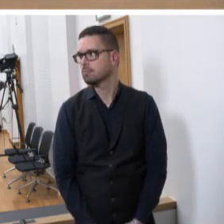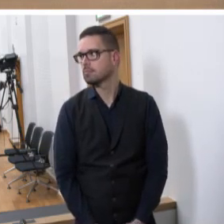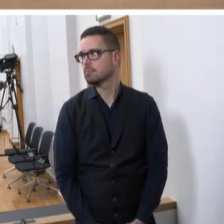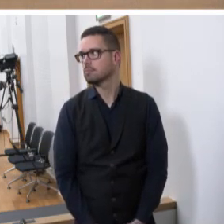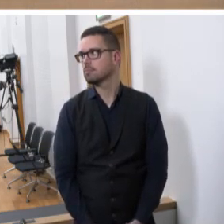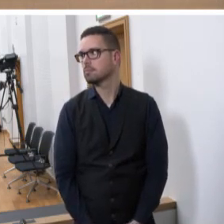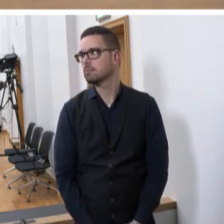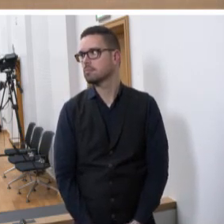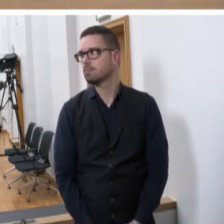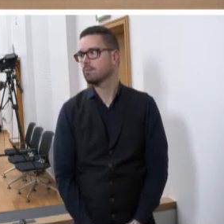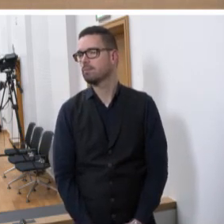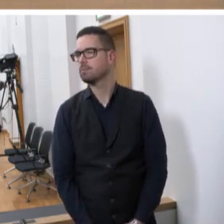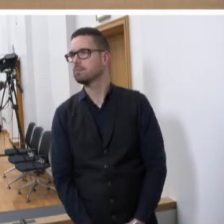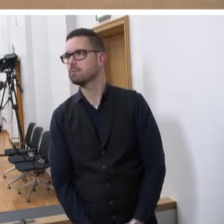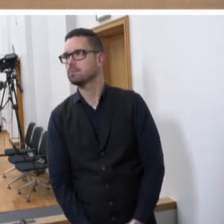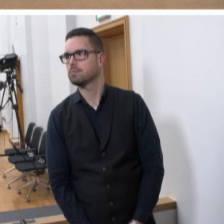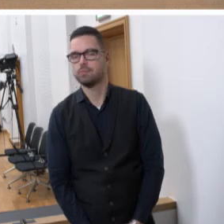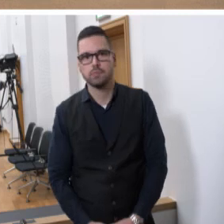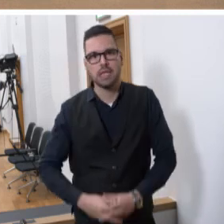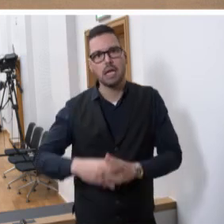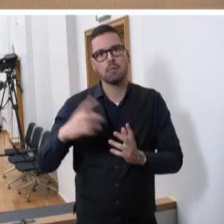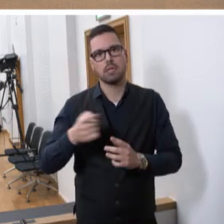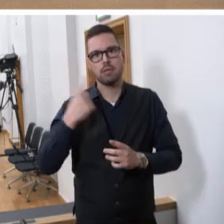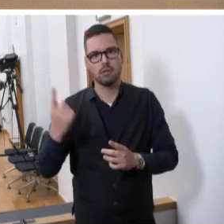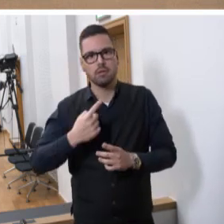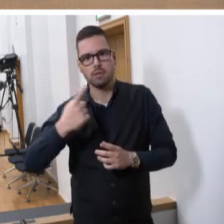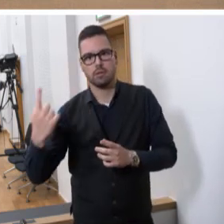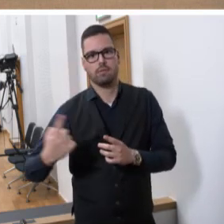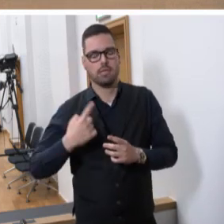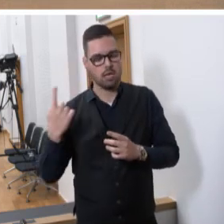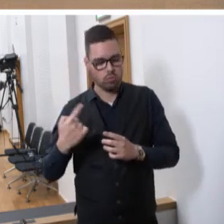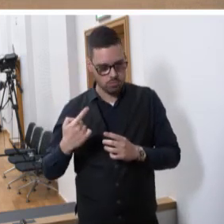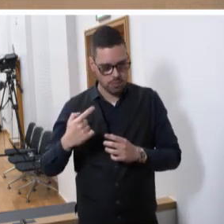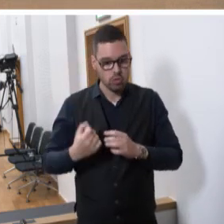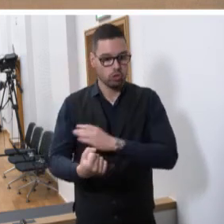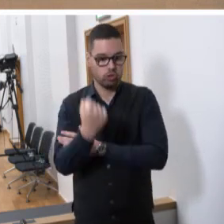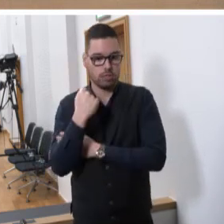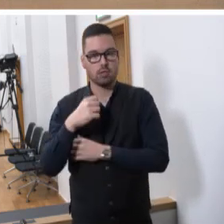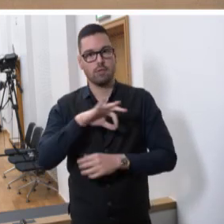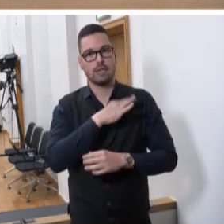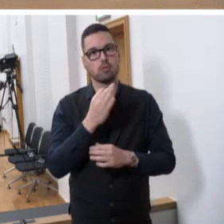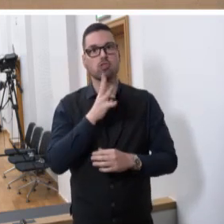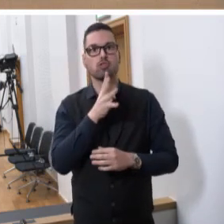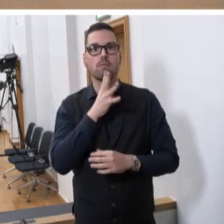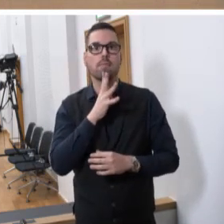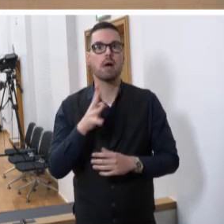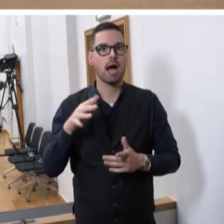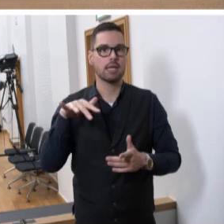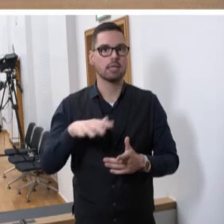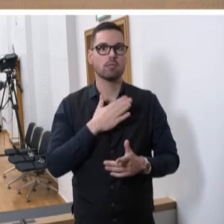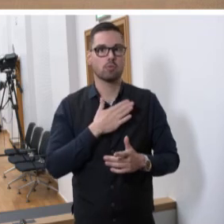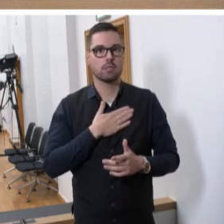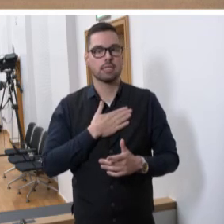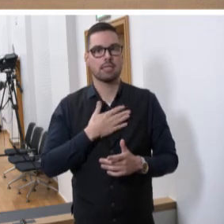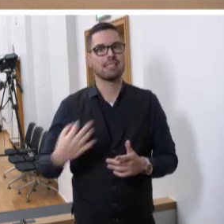Aber wir setzen auch vor dem Berufseinstieg auf die Stärkung der französischen Sprachfertigkeiten unserer